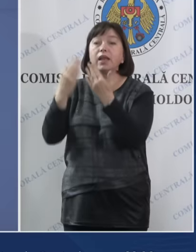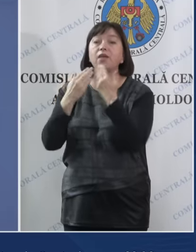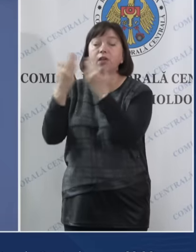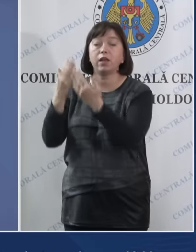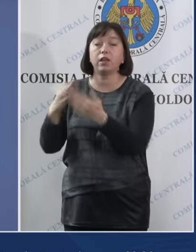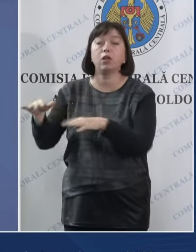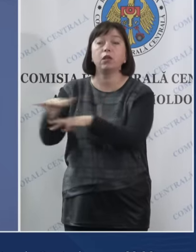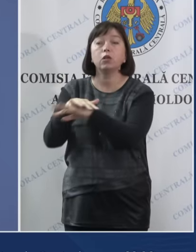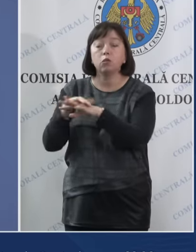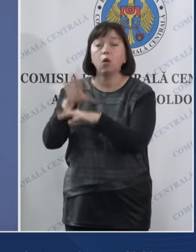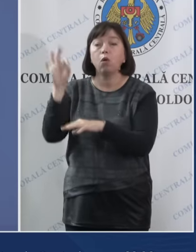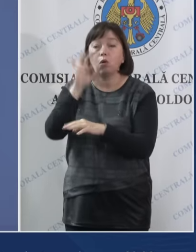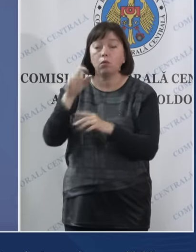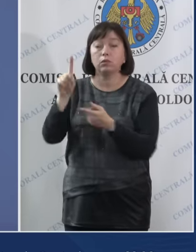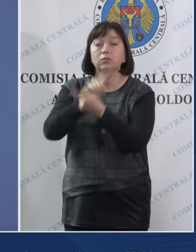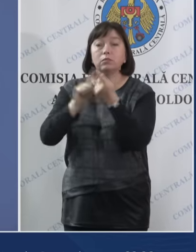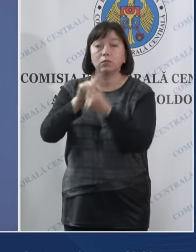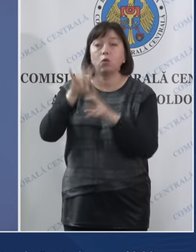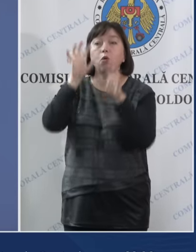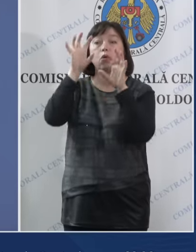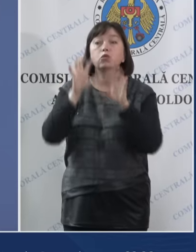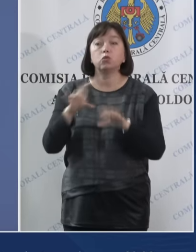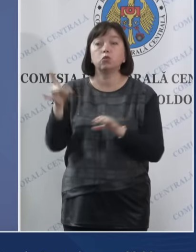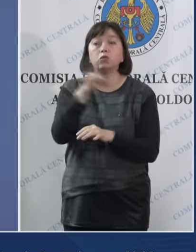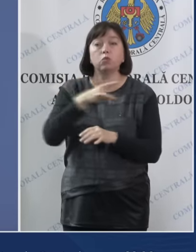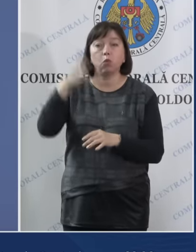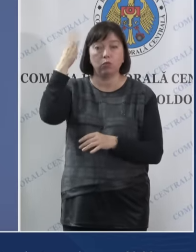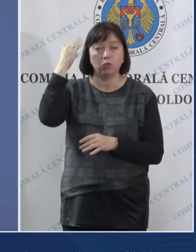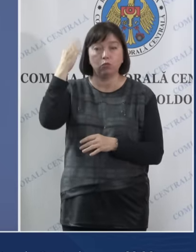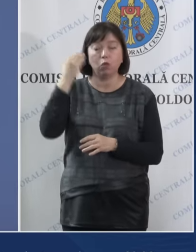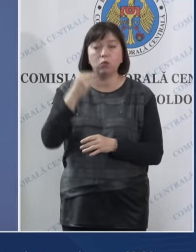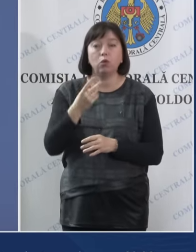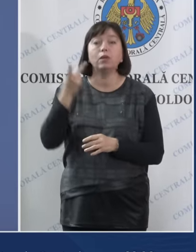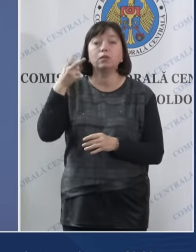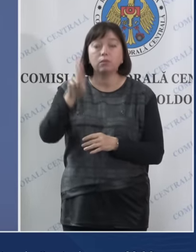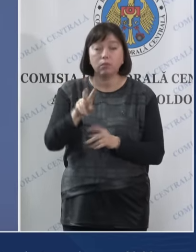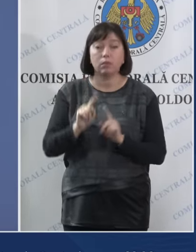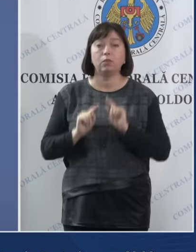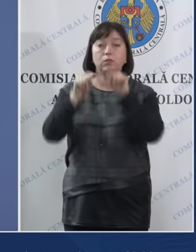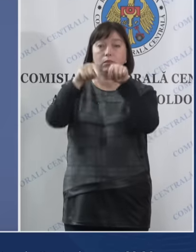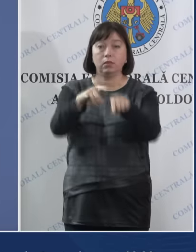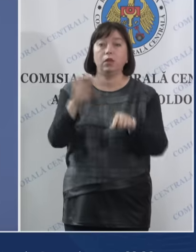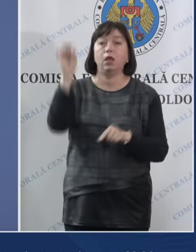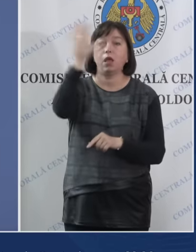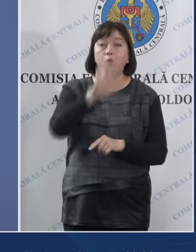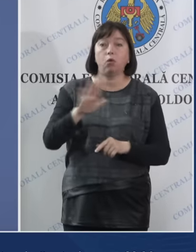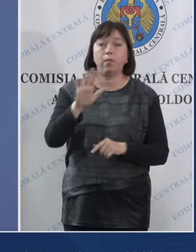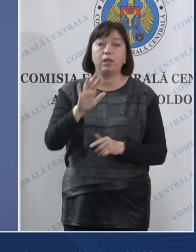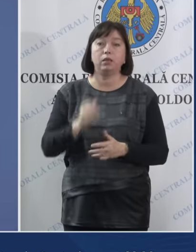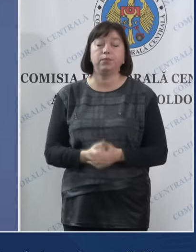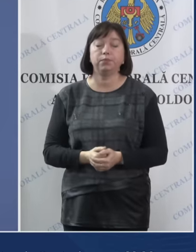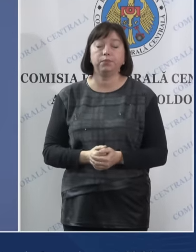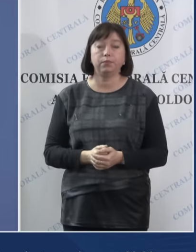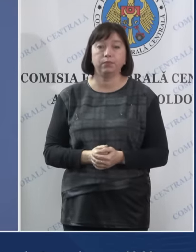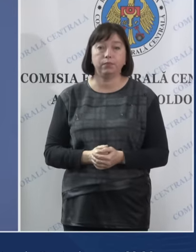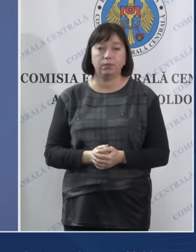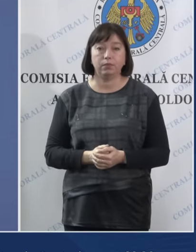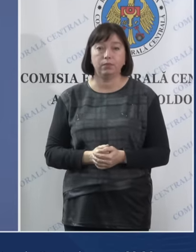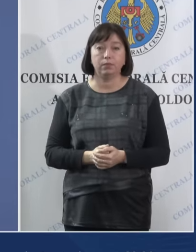privind modificarea Constituției Republicii Moldova în vederea aderării la Uniunea Europeană.